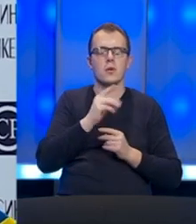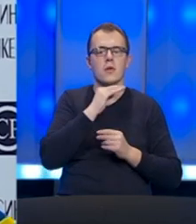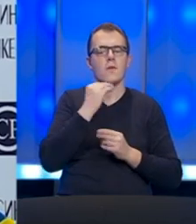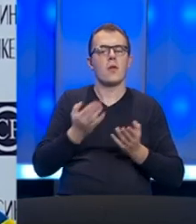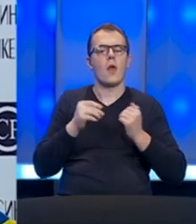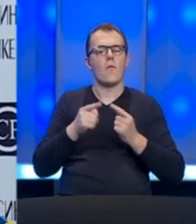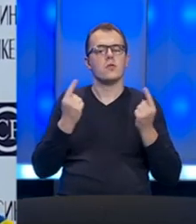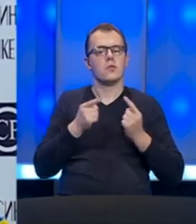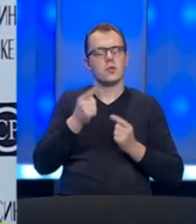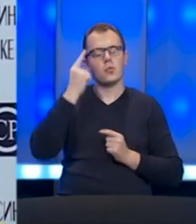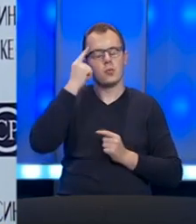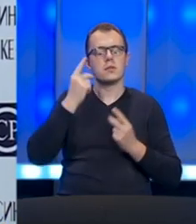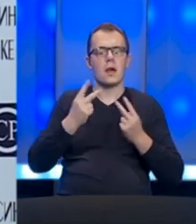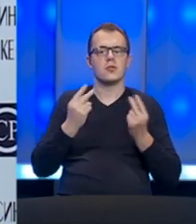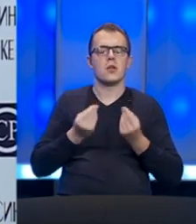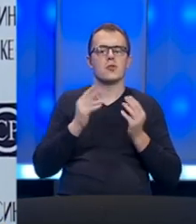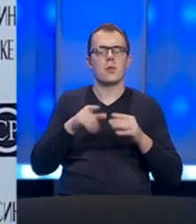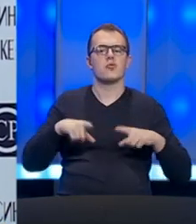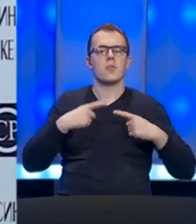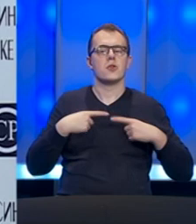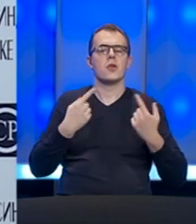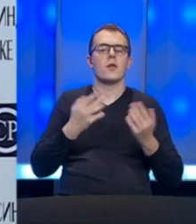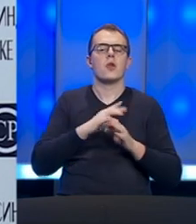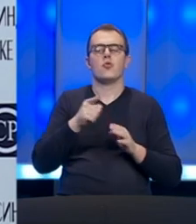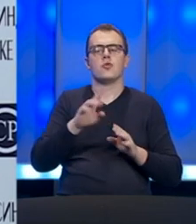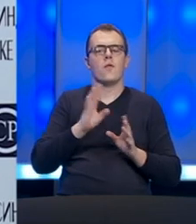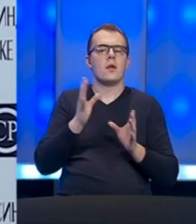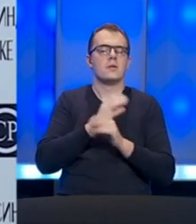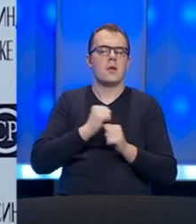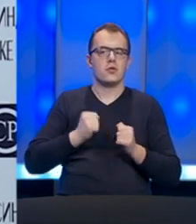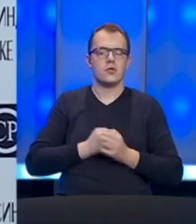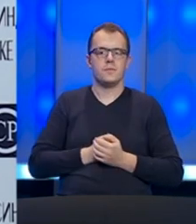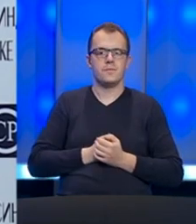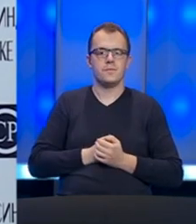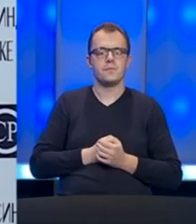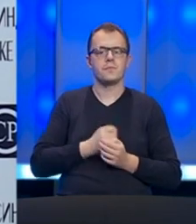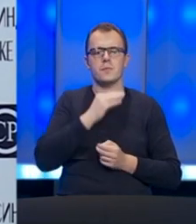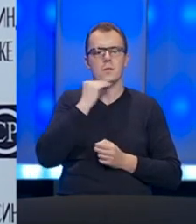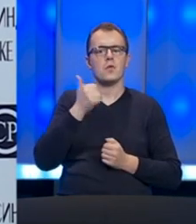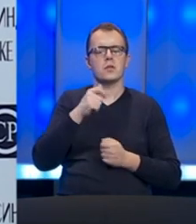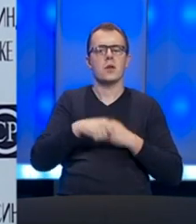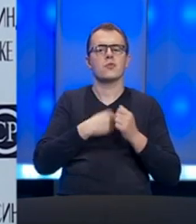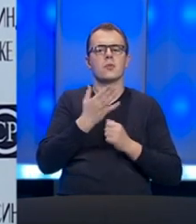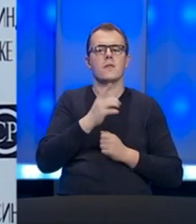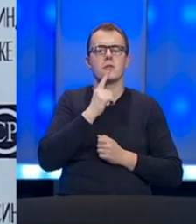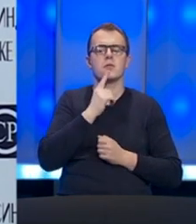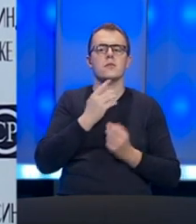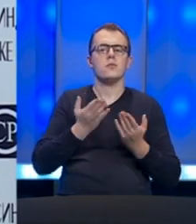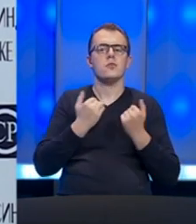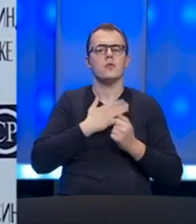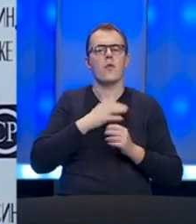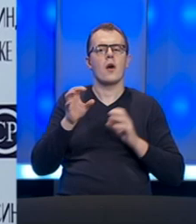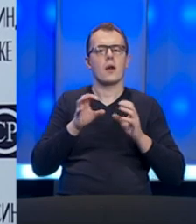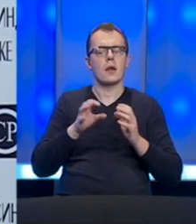situaciji i to znači nešto da možete preživjeti dok se sve ovo ne završi. Dosta je i poslodavaca koji su svoje